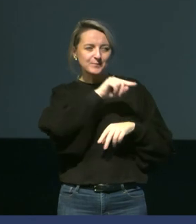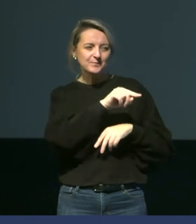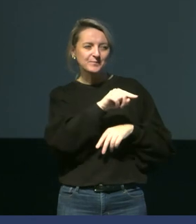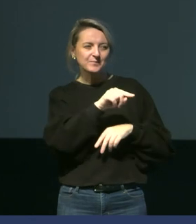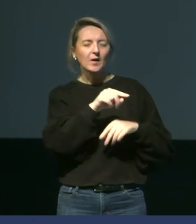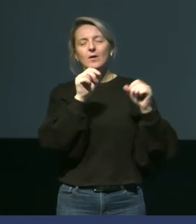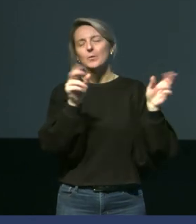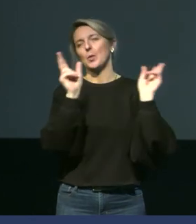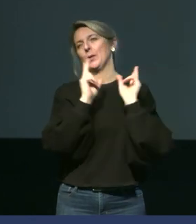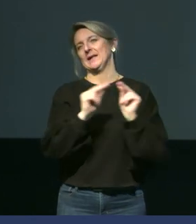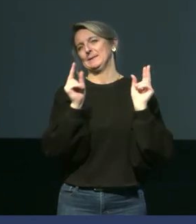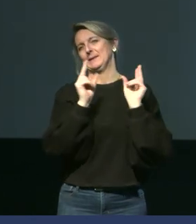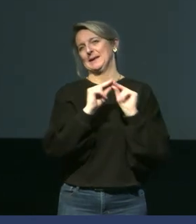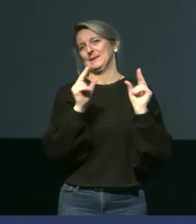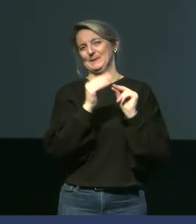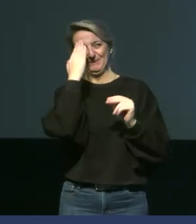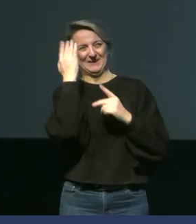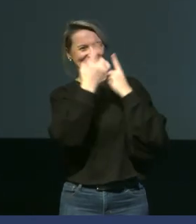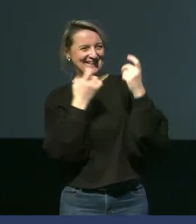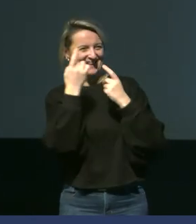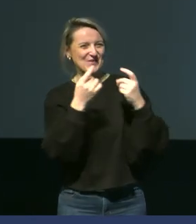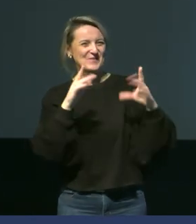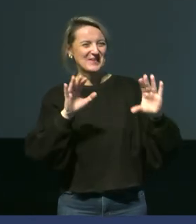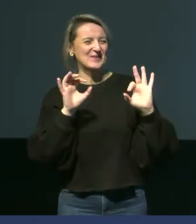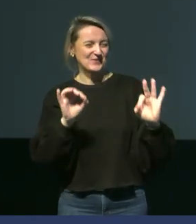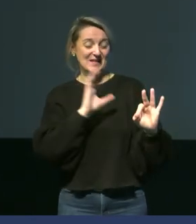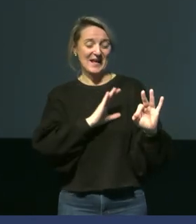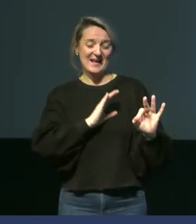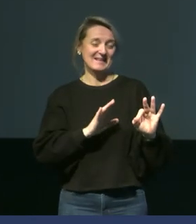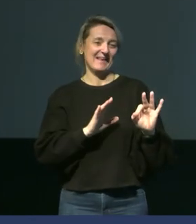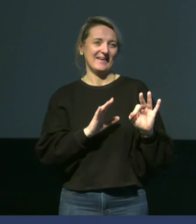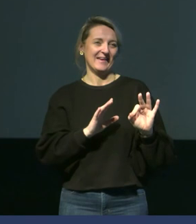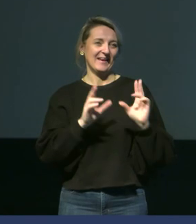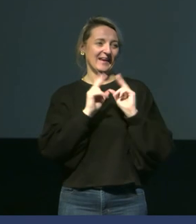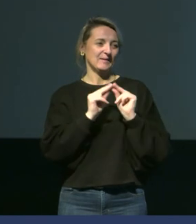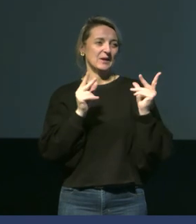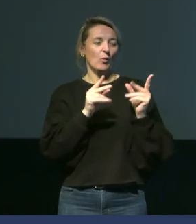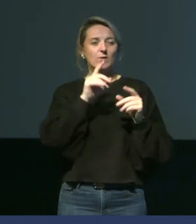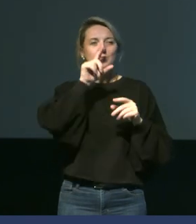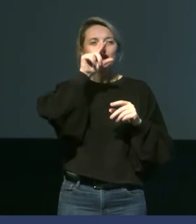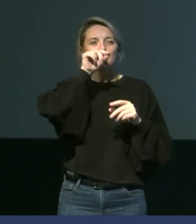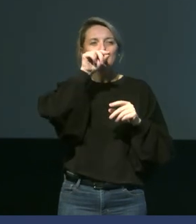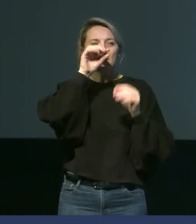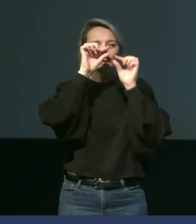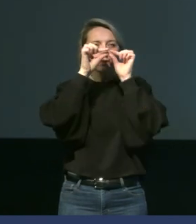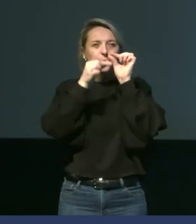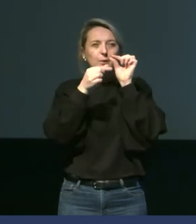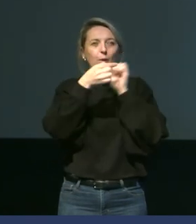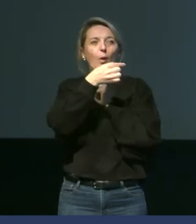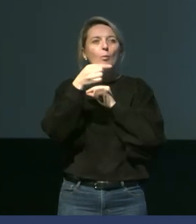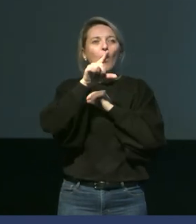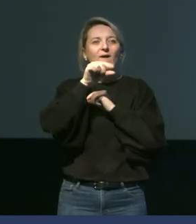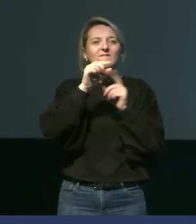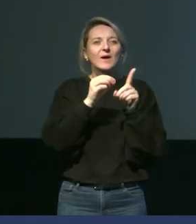Je pourrais vous en parler si vous avez des questions là-dessus. Ce qu'il faut comprendre juste que ce n pas la température de surface du PEC. On n'a pas des becs à moins 20 degrés.